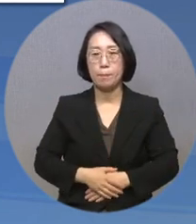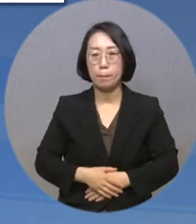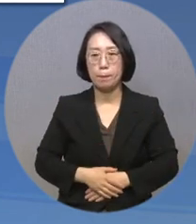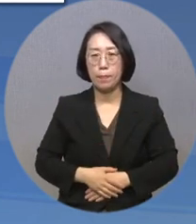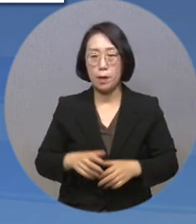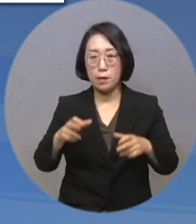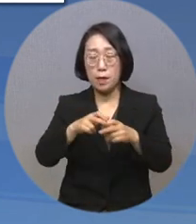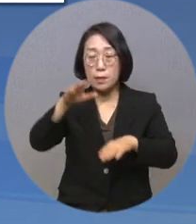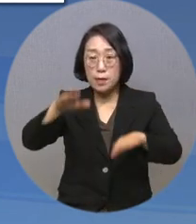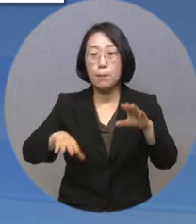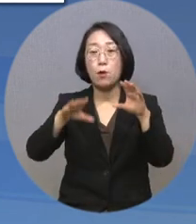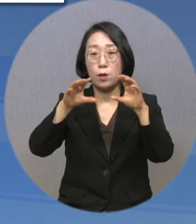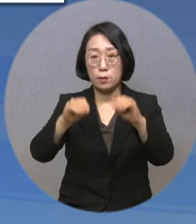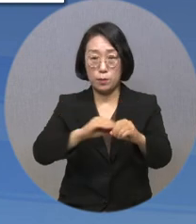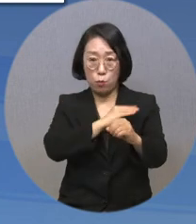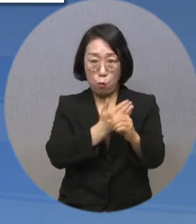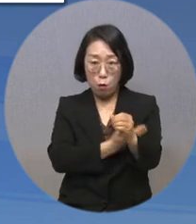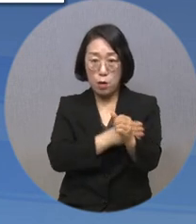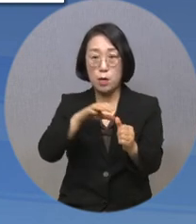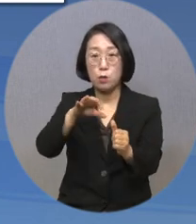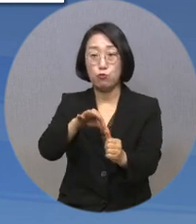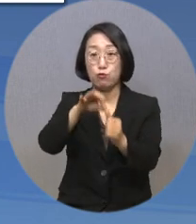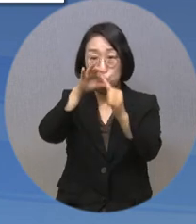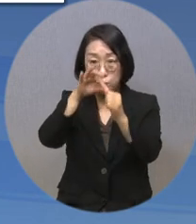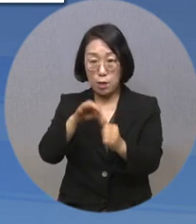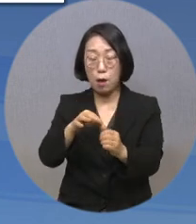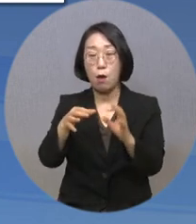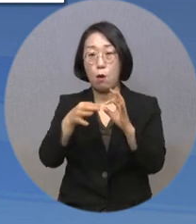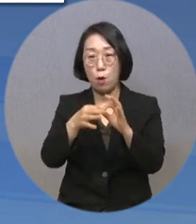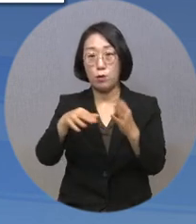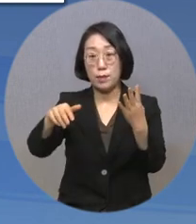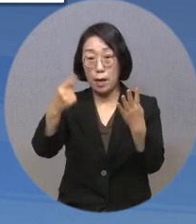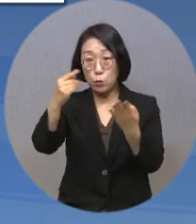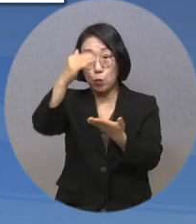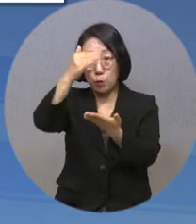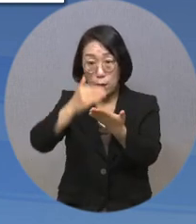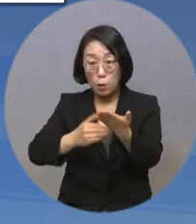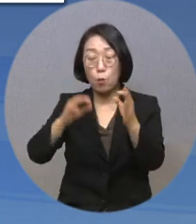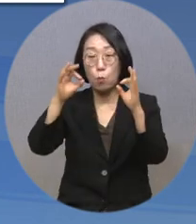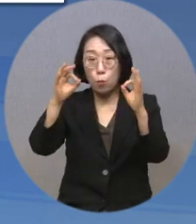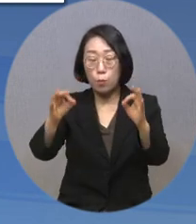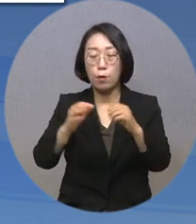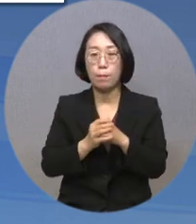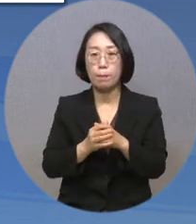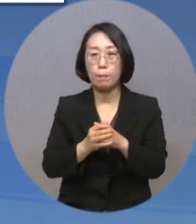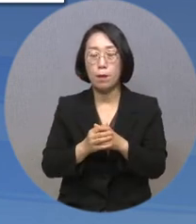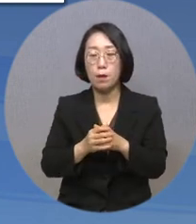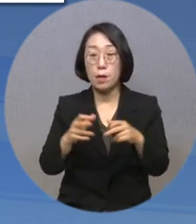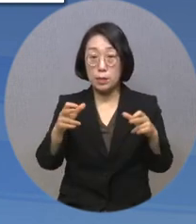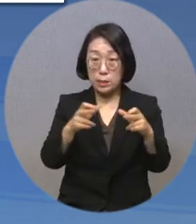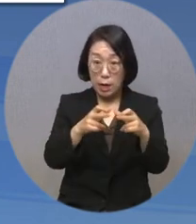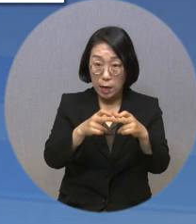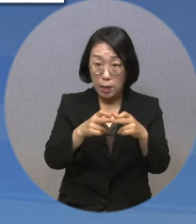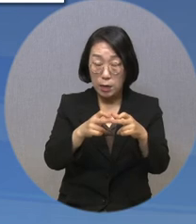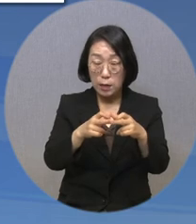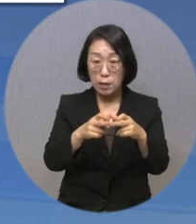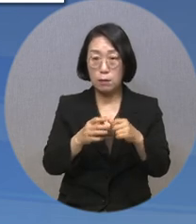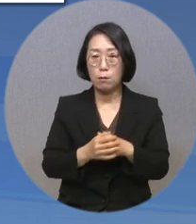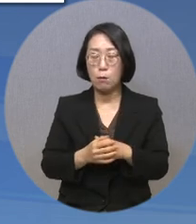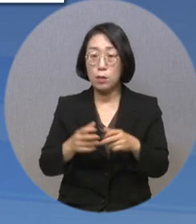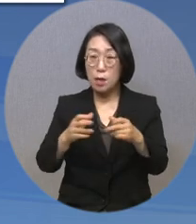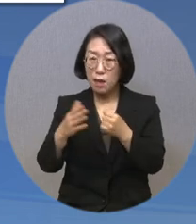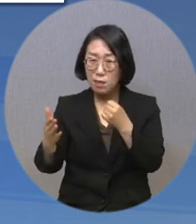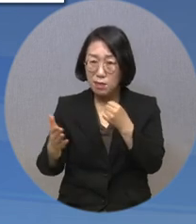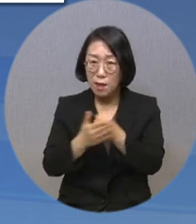장애인 차별금지 및 권리구제 등에 관한 법률 제4조 제1항 제1호에는 장애인을 장애를 사유로